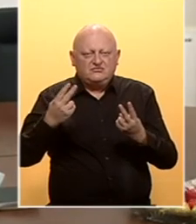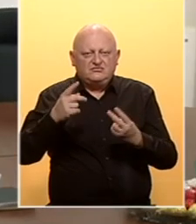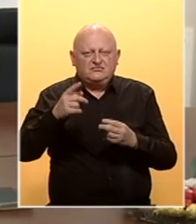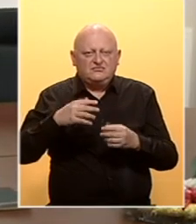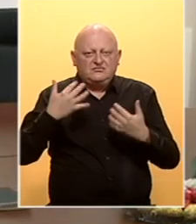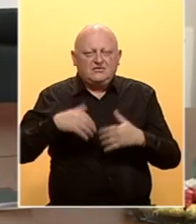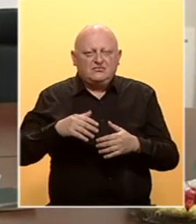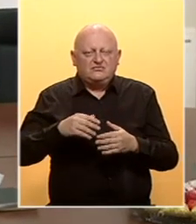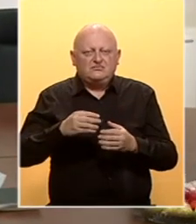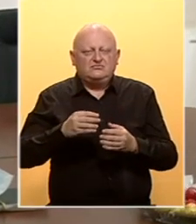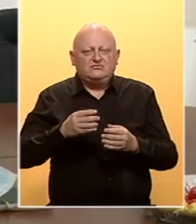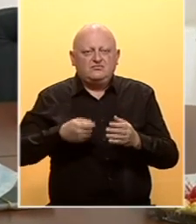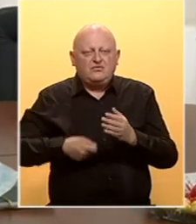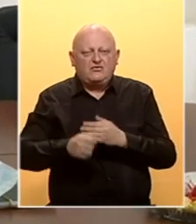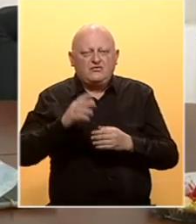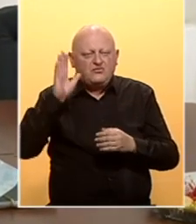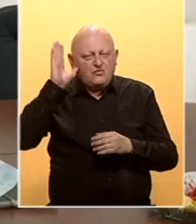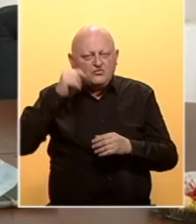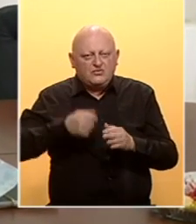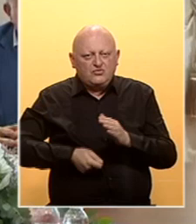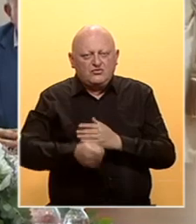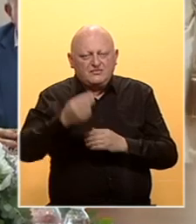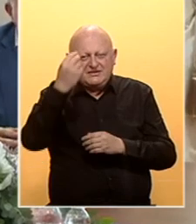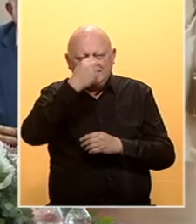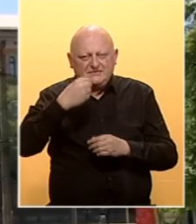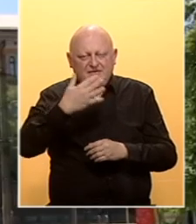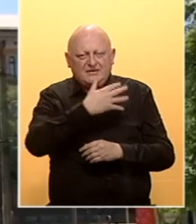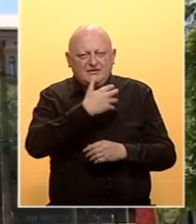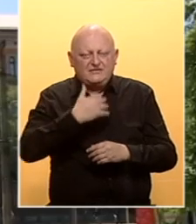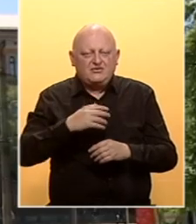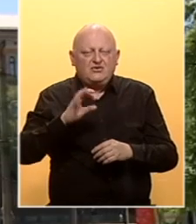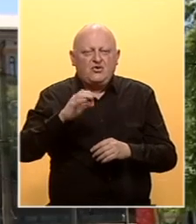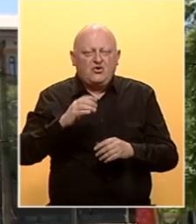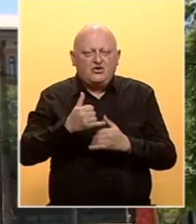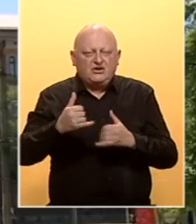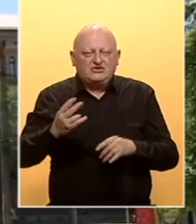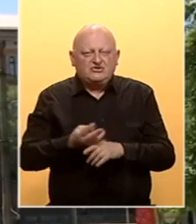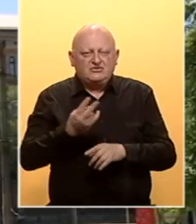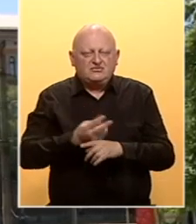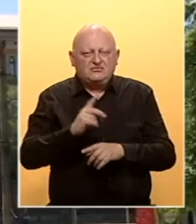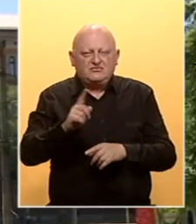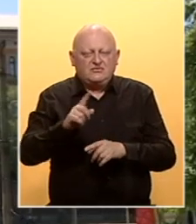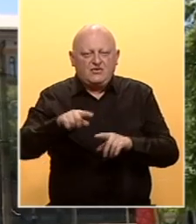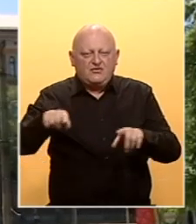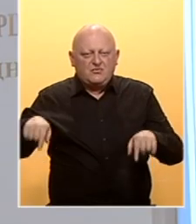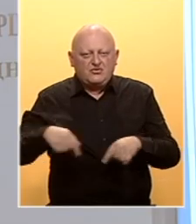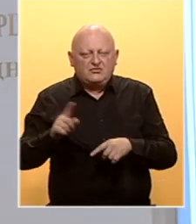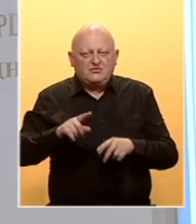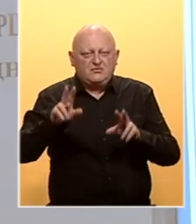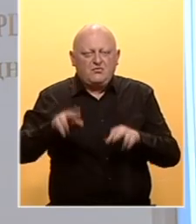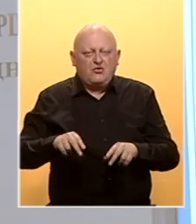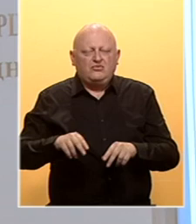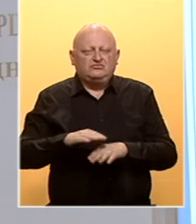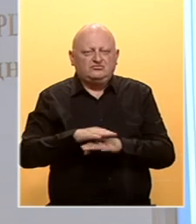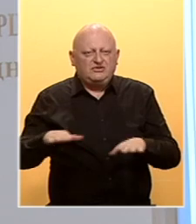da je pogubna varijanta i podvala koju bošnjaci gureju Srbima i Hrvatima o građanskoj državi, jer toga nikada na ovim prostorima nije moglo da